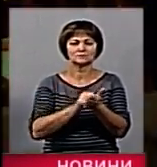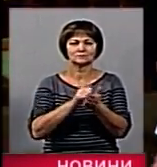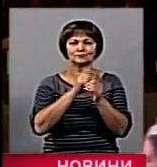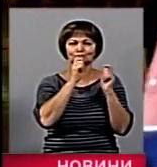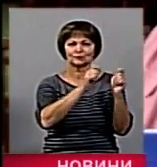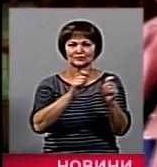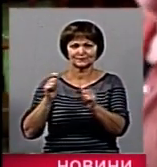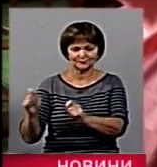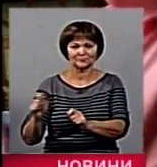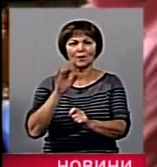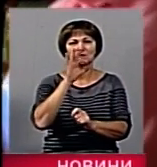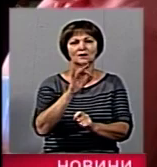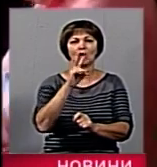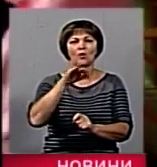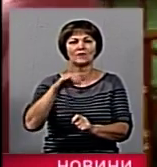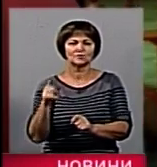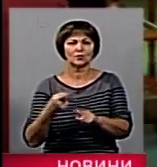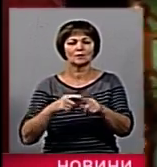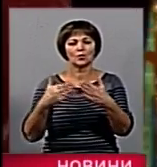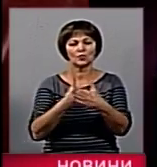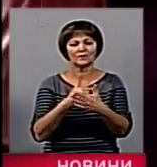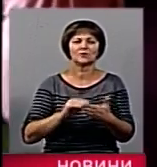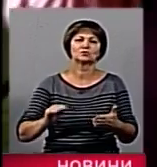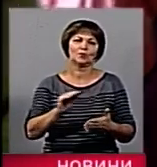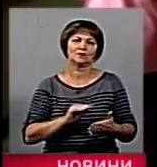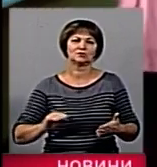Оксана Ковальчук, Олександр Данилюк, Новини Житомирщини.